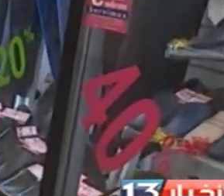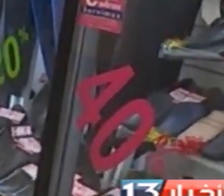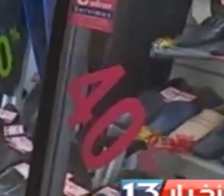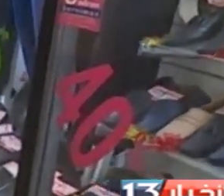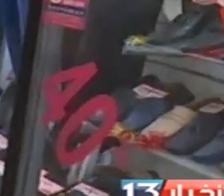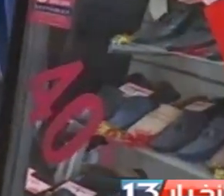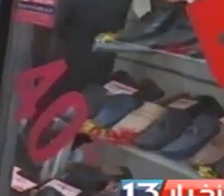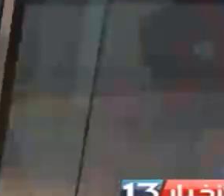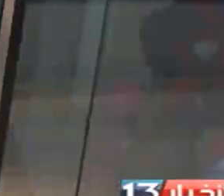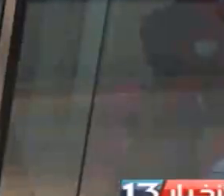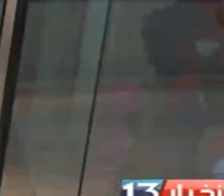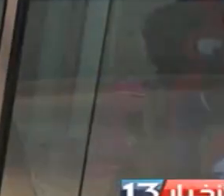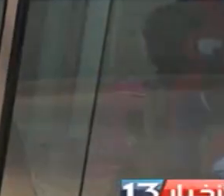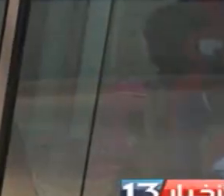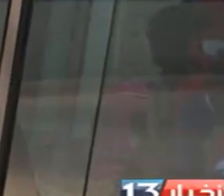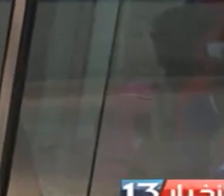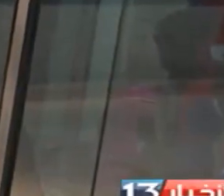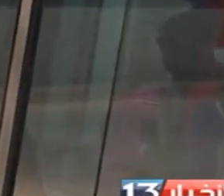أحد الأسباب